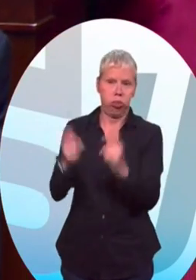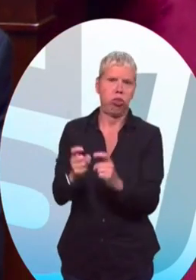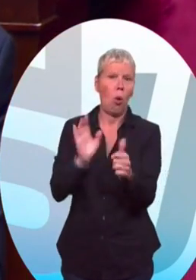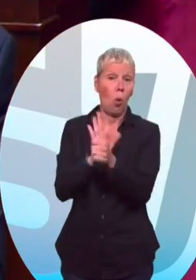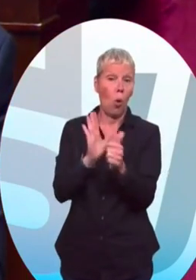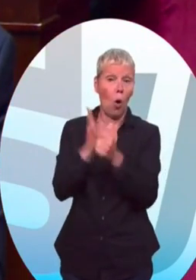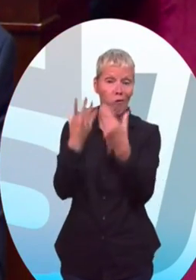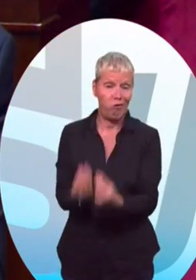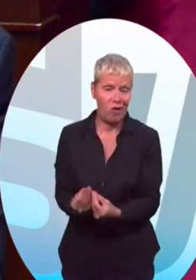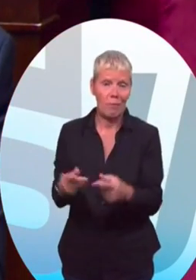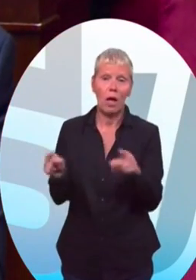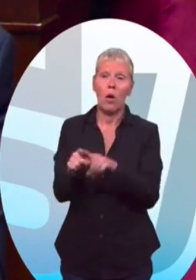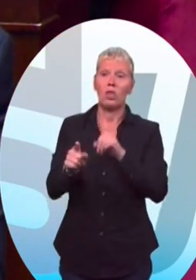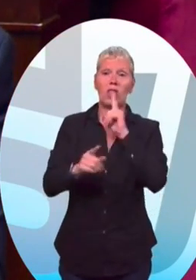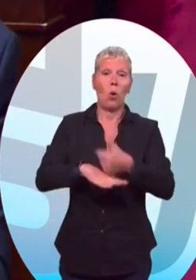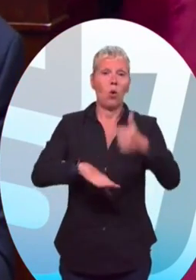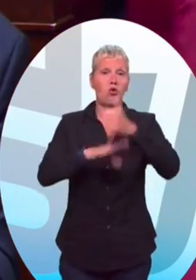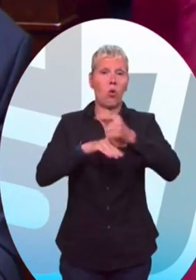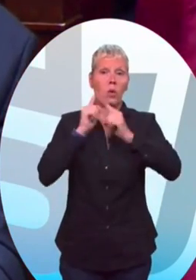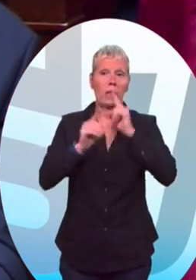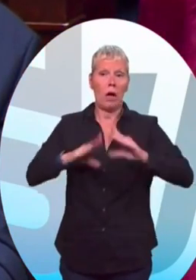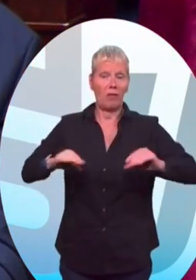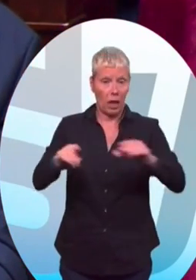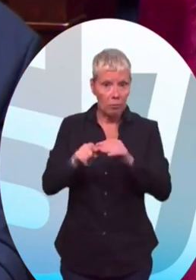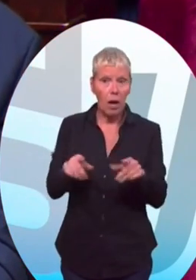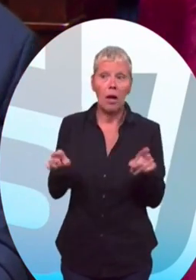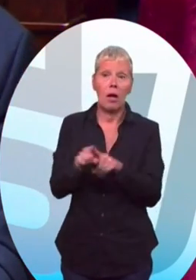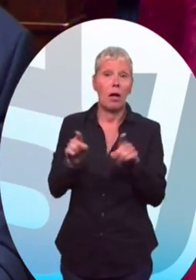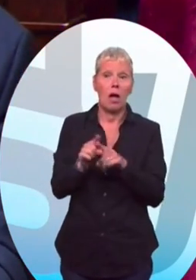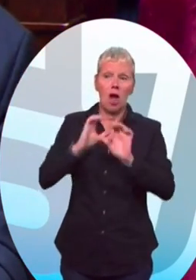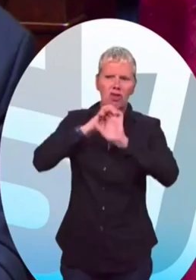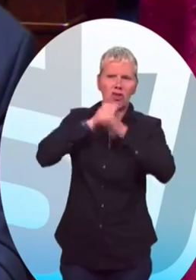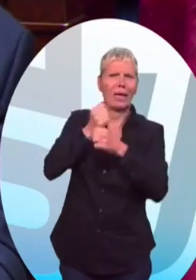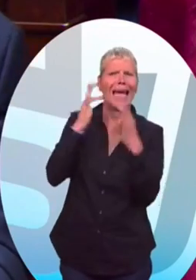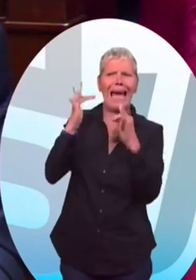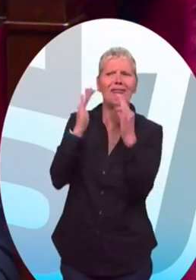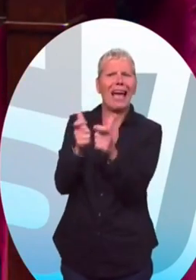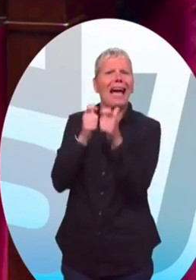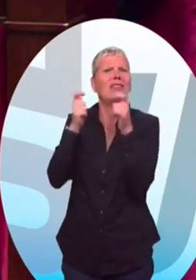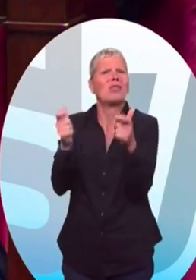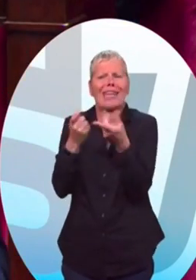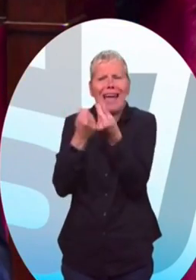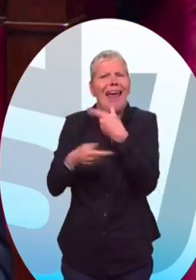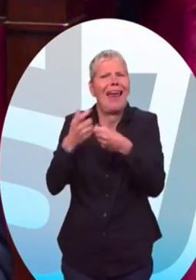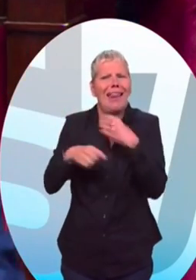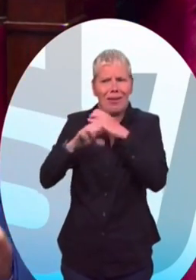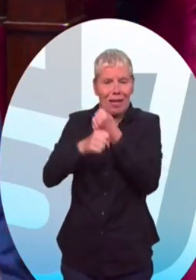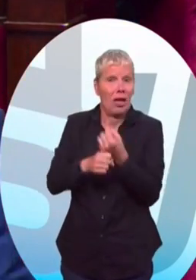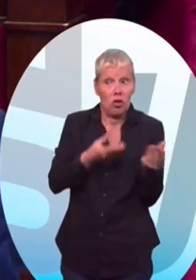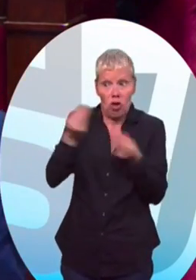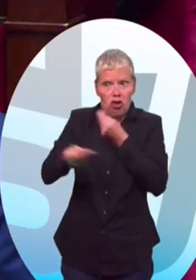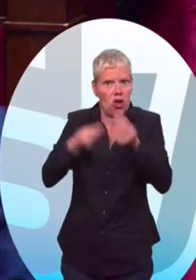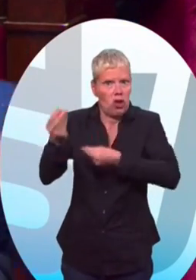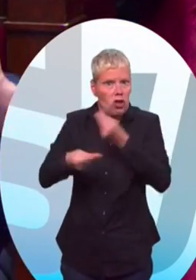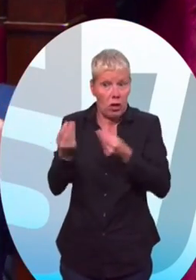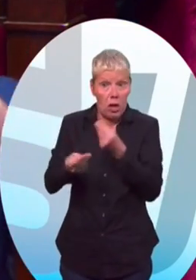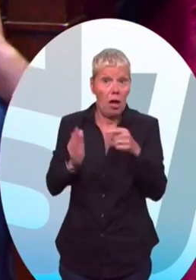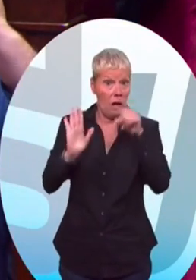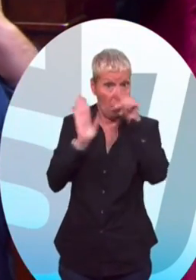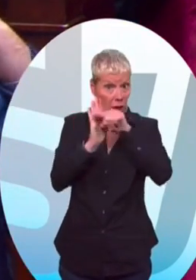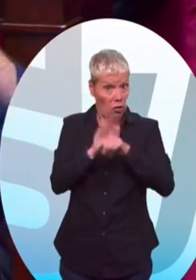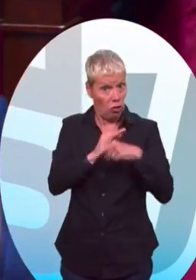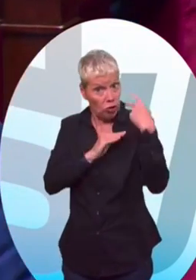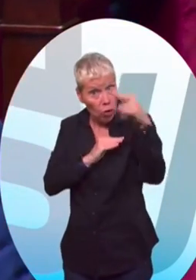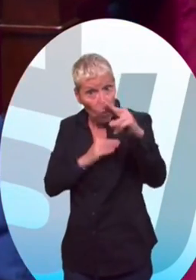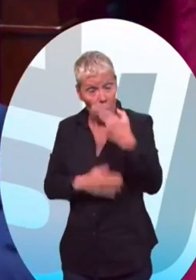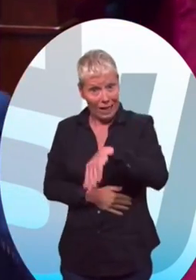l'autorité environnementale, le renforcement du secret des affaires industrielles. Voilà des dispositions dont vous